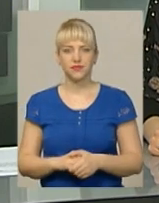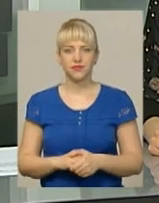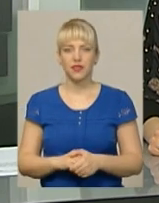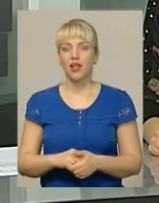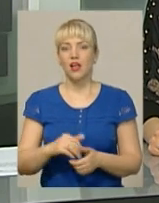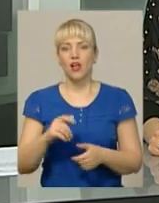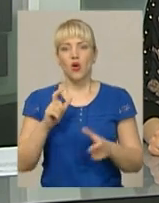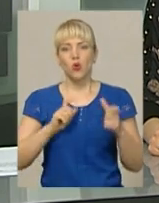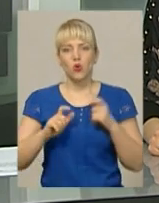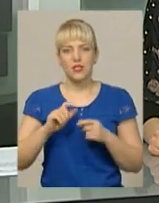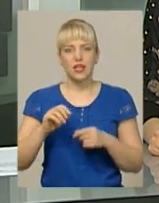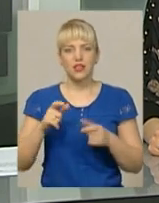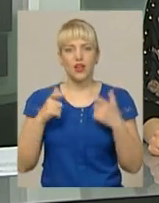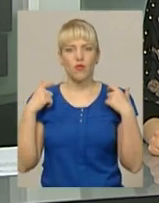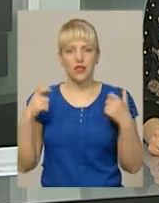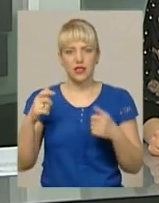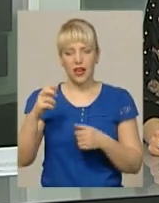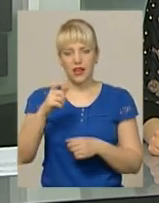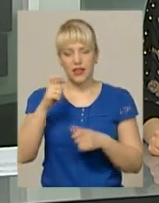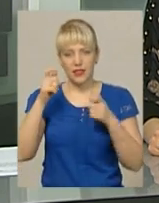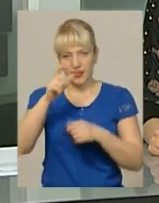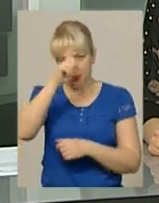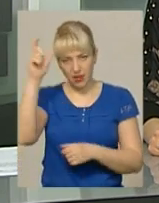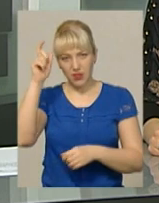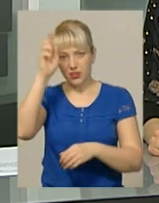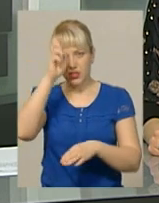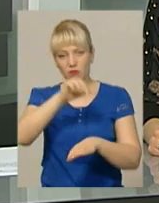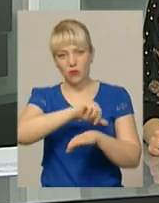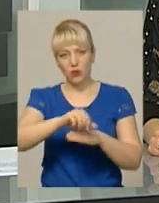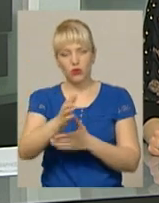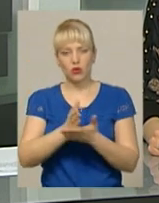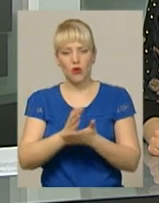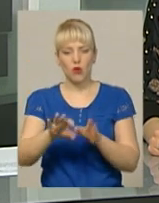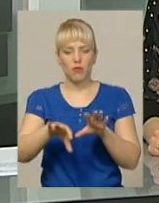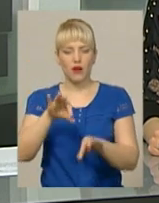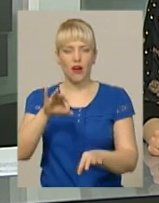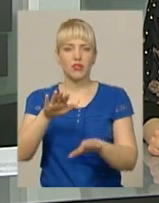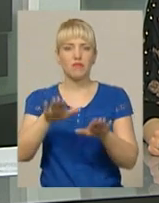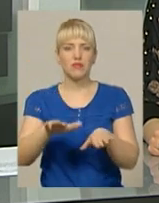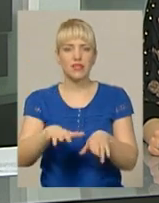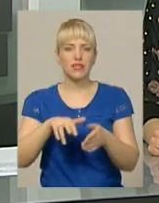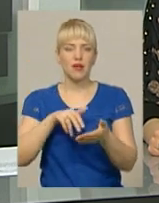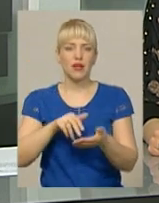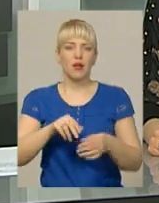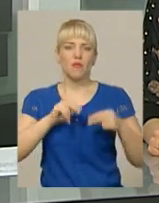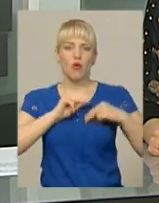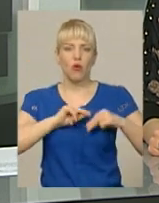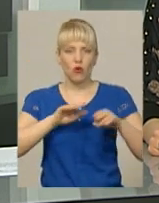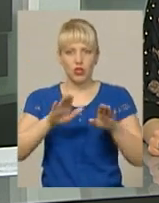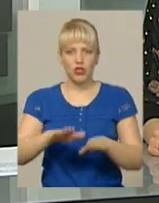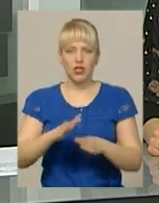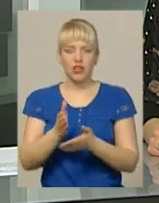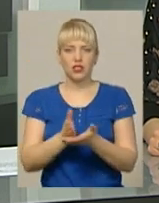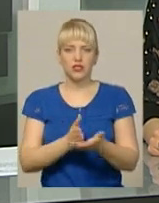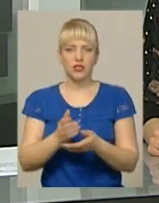Курсанти і офіцери Академії Державної прикордонної служби обирають місце проходження служби. Відбувався розподіл шляхом жеребкування